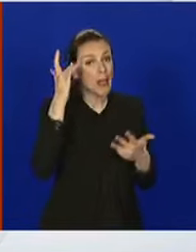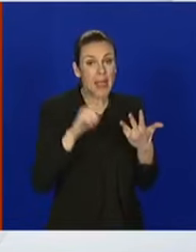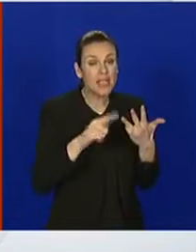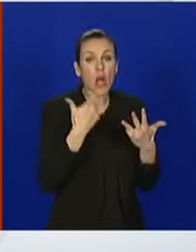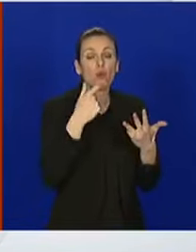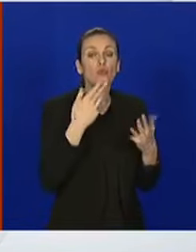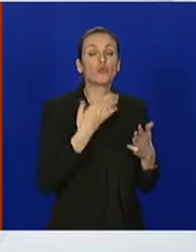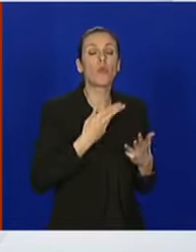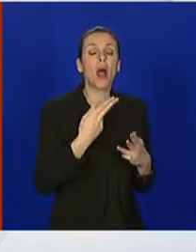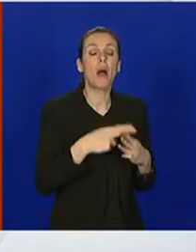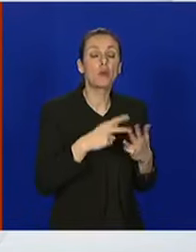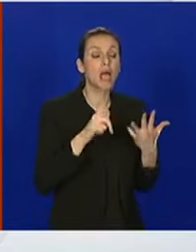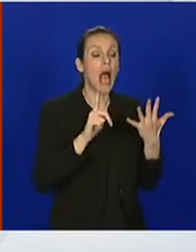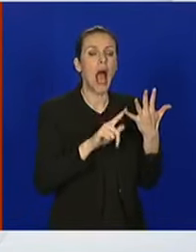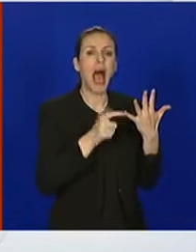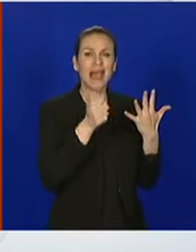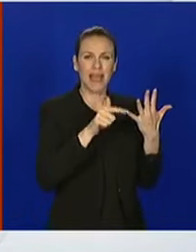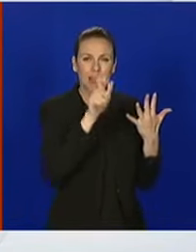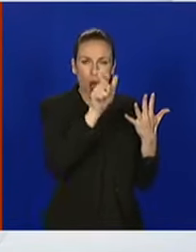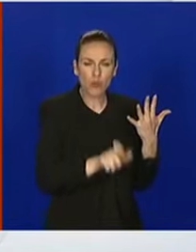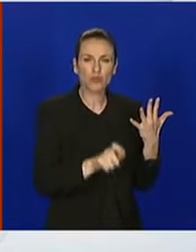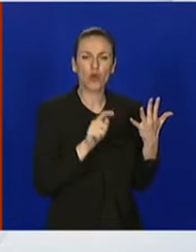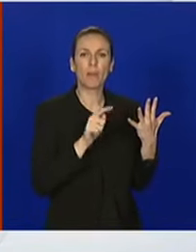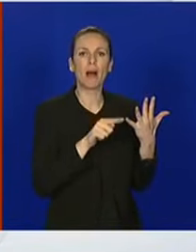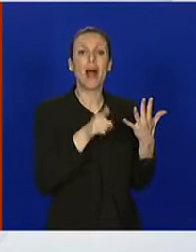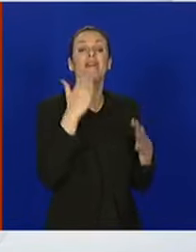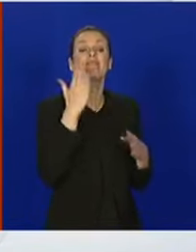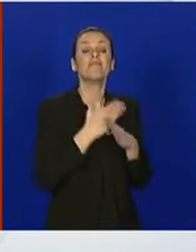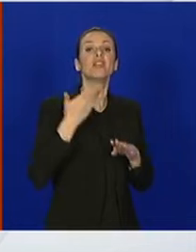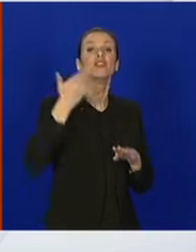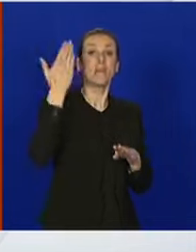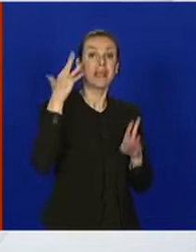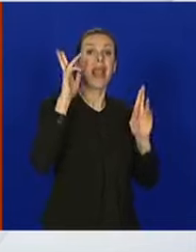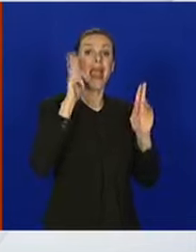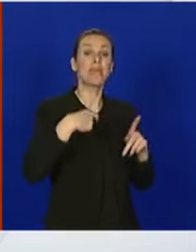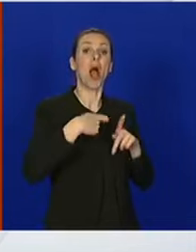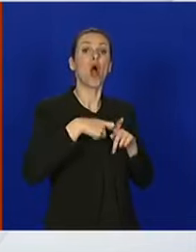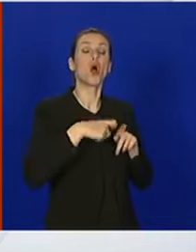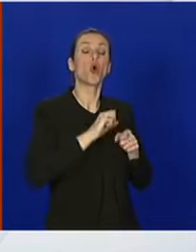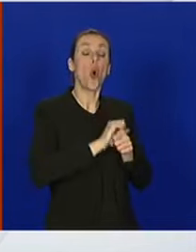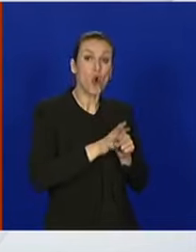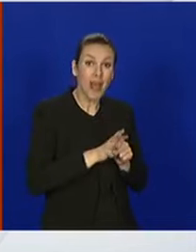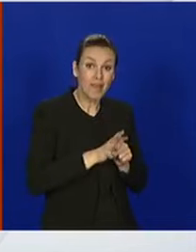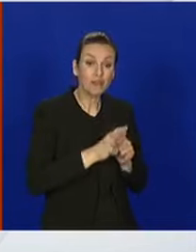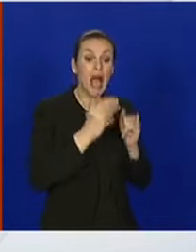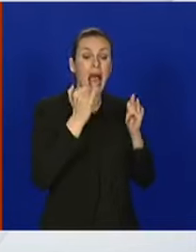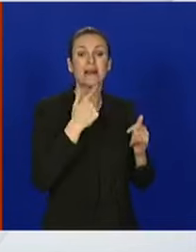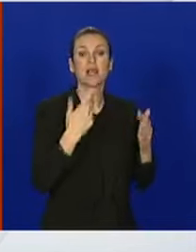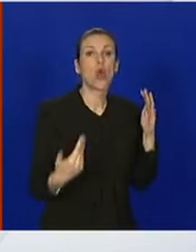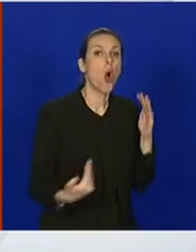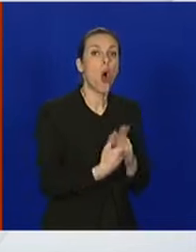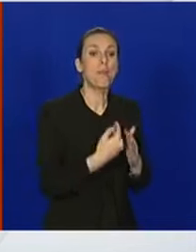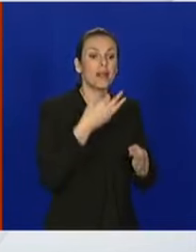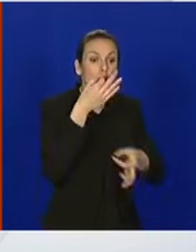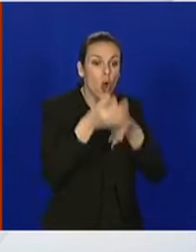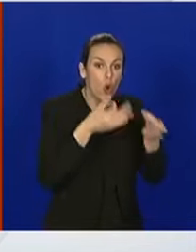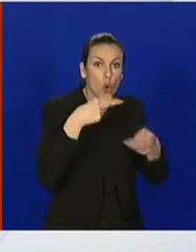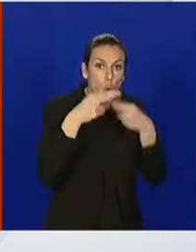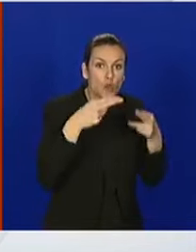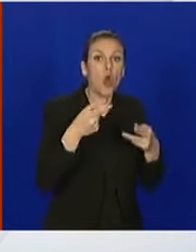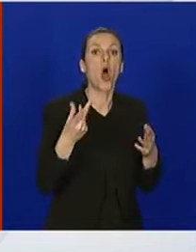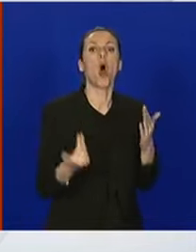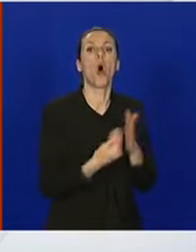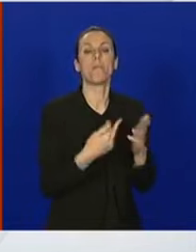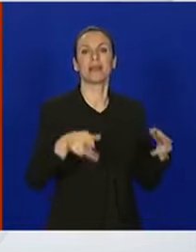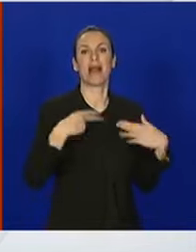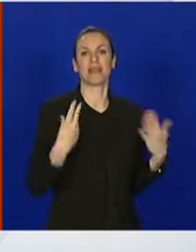zarazila, a jedna osoba je već bila prije pozitivno, pa je sad ovo bila ponovna kontrola i došla na taj spisak.